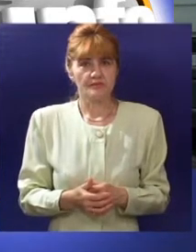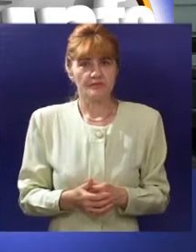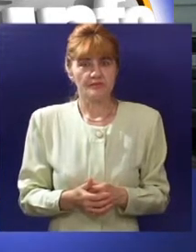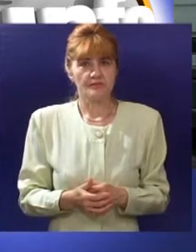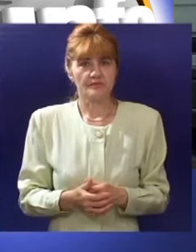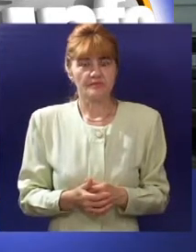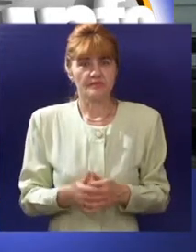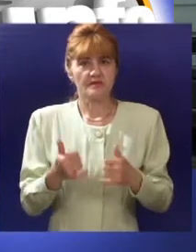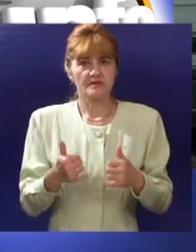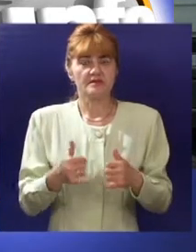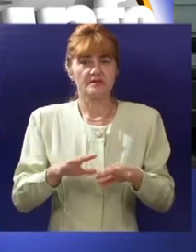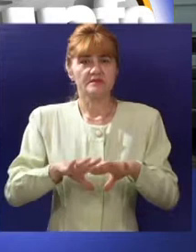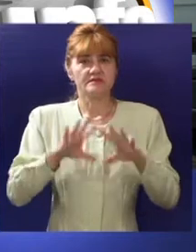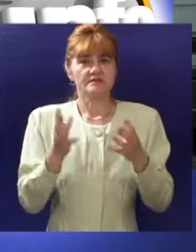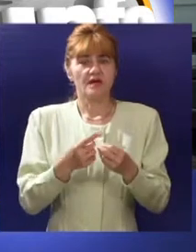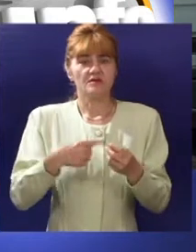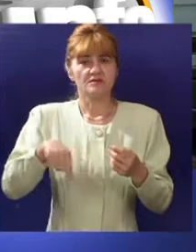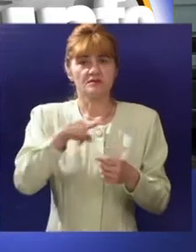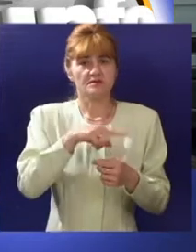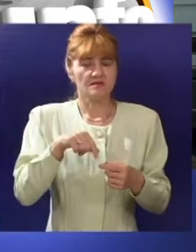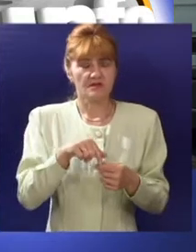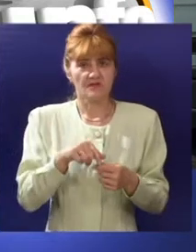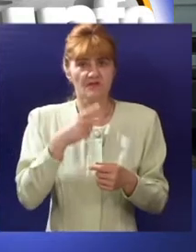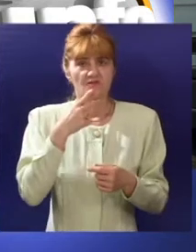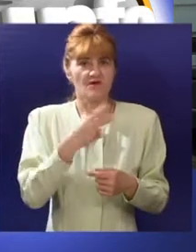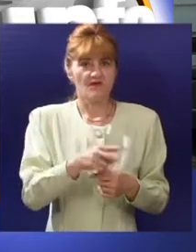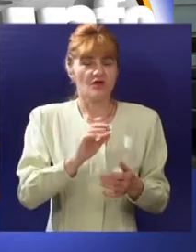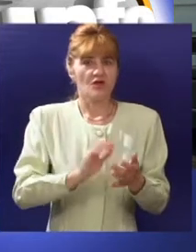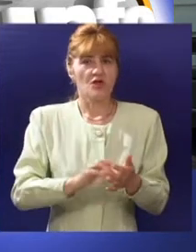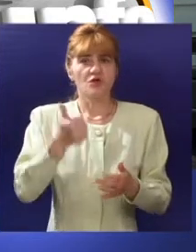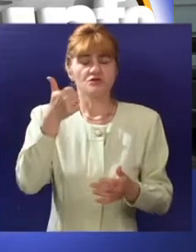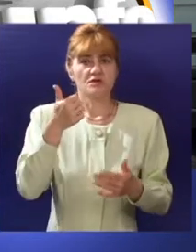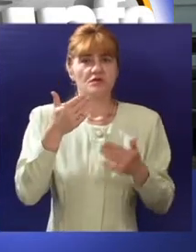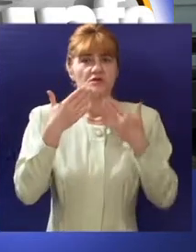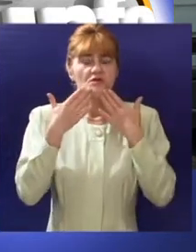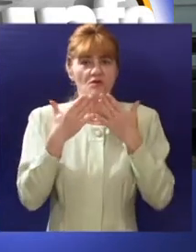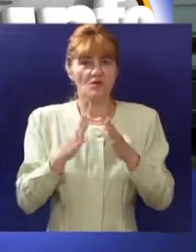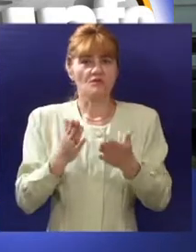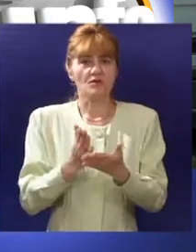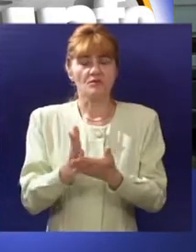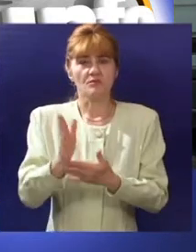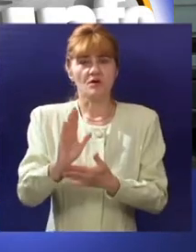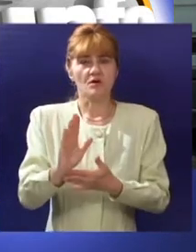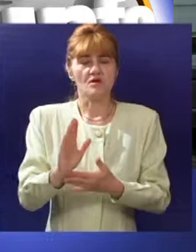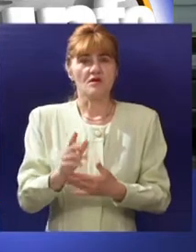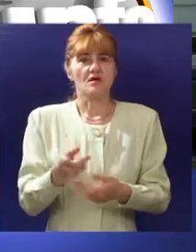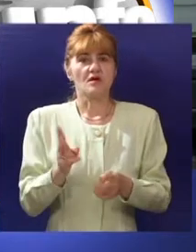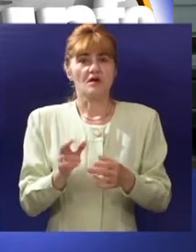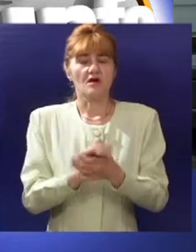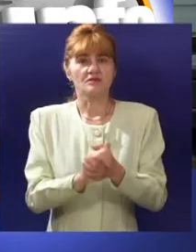I da zajedno sa svima vama posvetočimo još jedan pokrejden plod